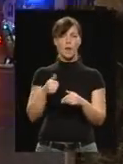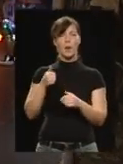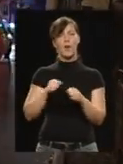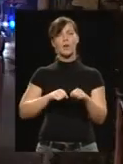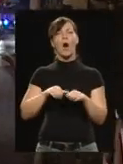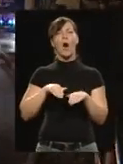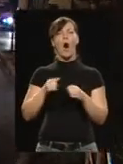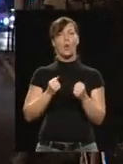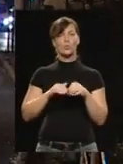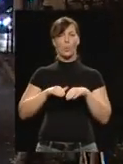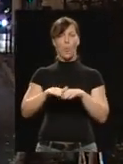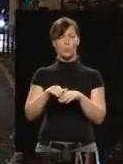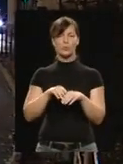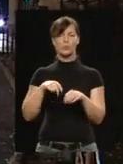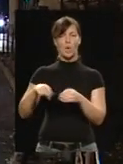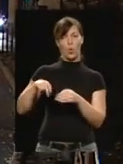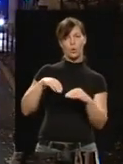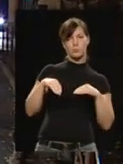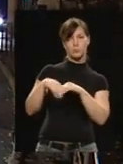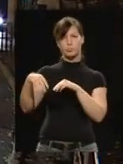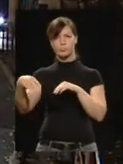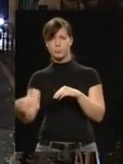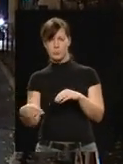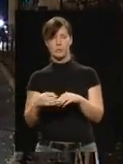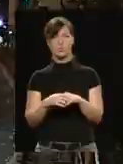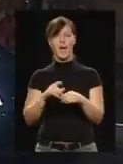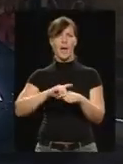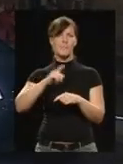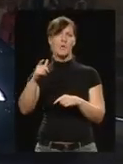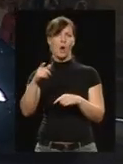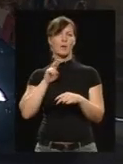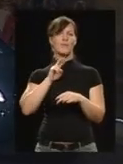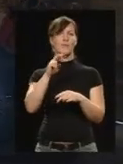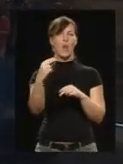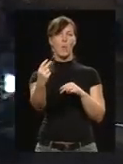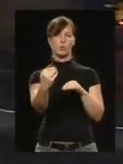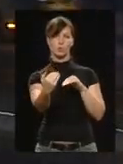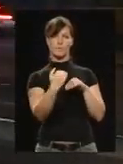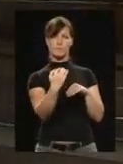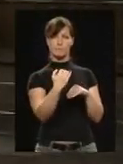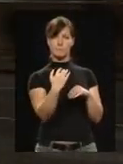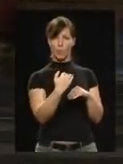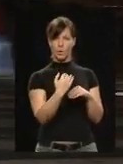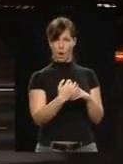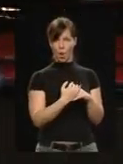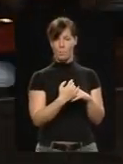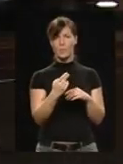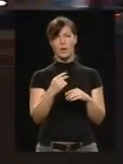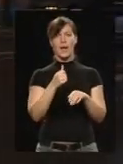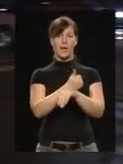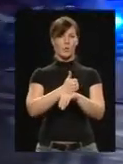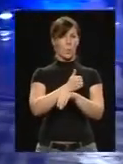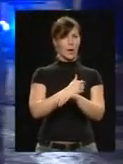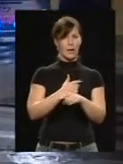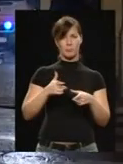gyalogost, épp a sineken. Így a villamos forgalom a másik irányba megbénult. Körülbelül egy órán át nem jártak a